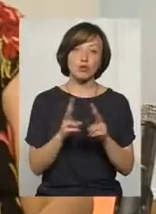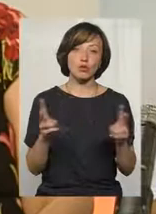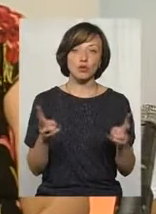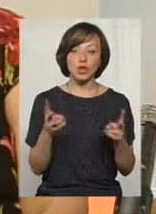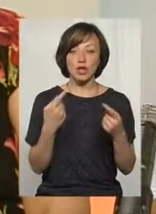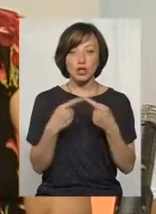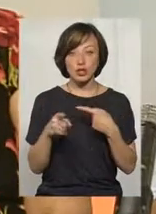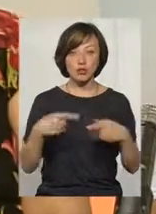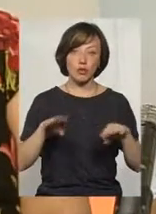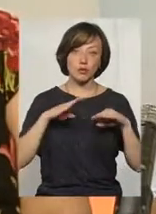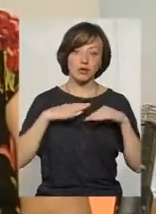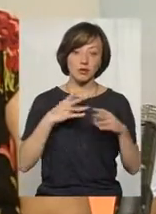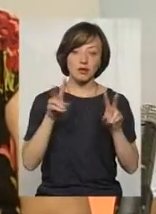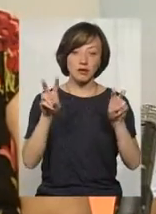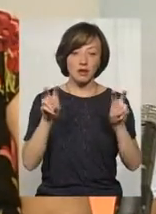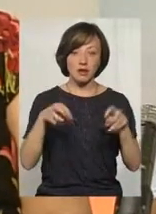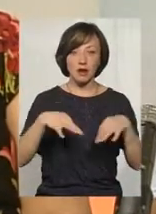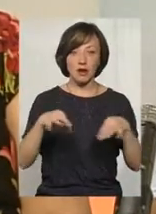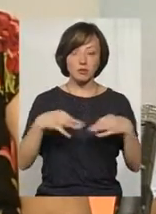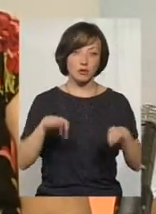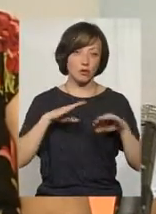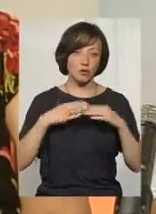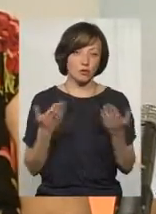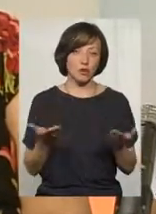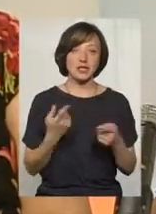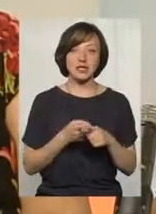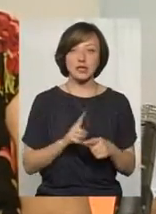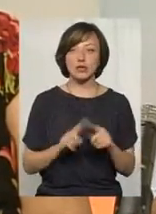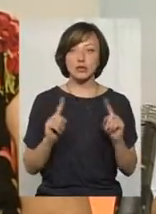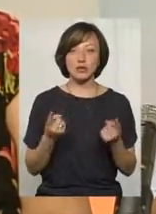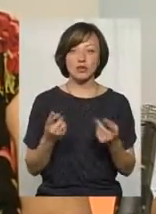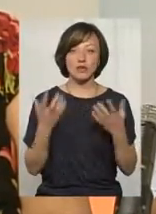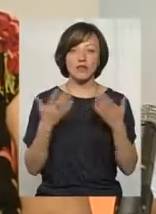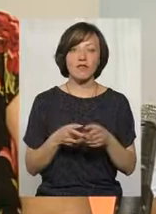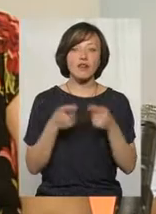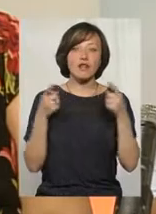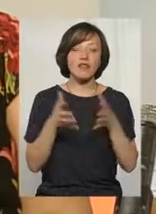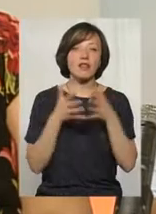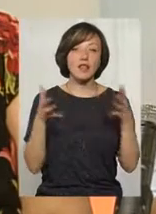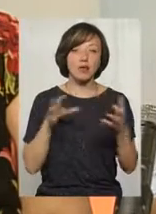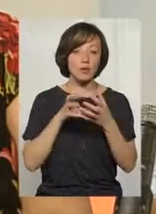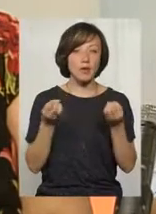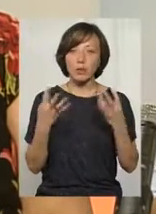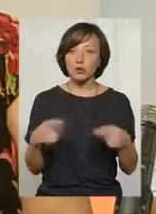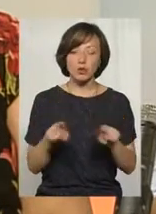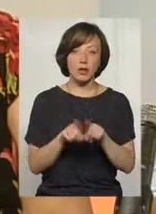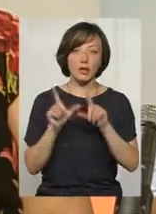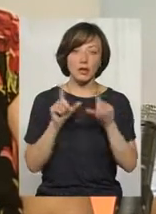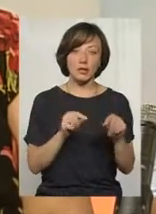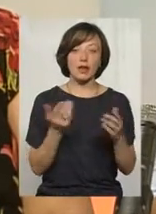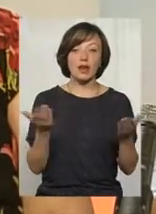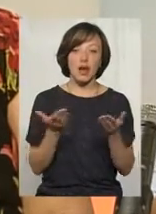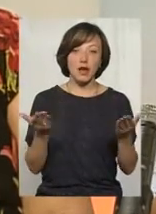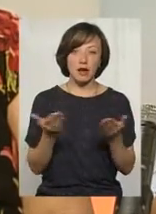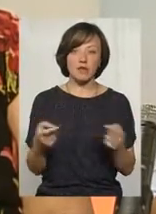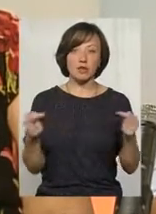альтернативну вид транспорту запропонує. Тому що це дуже великий автобус, який не так просто їхати, який, відповідно,